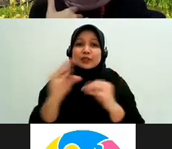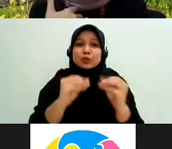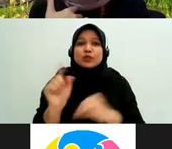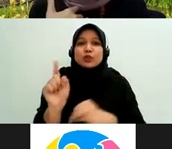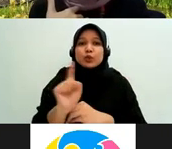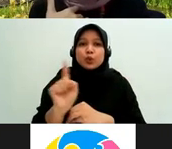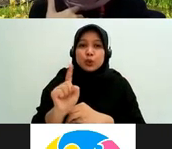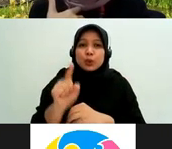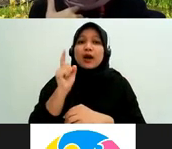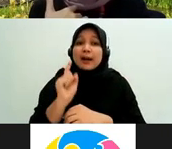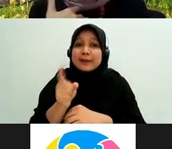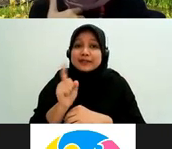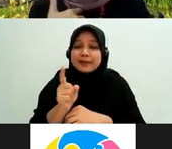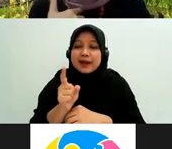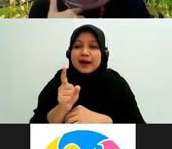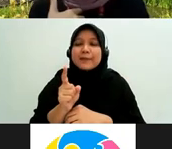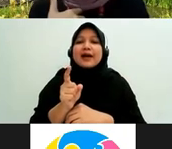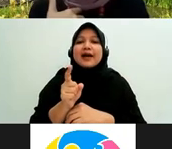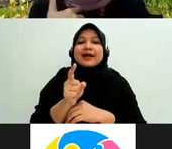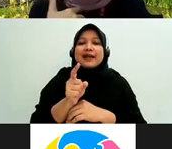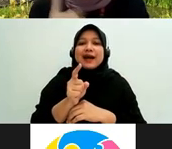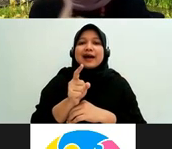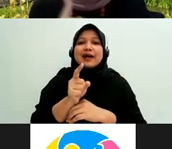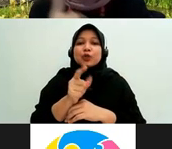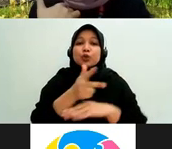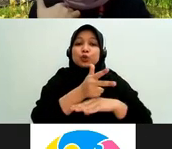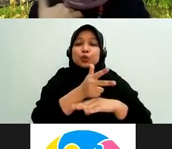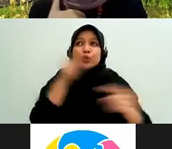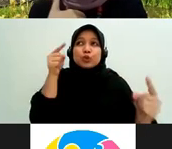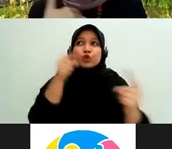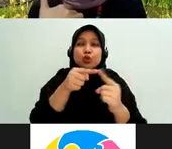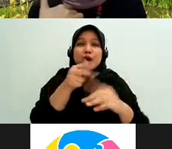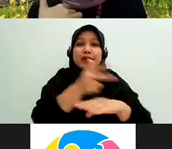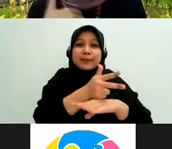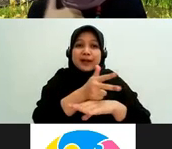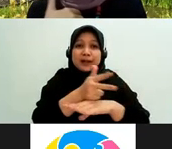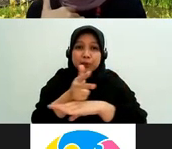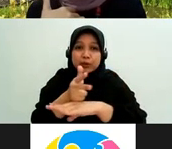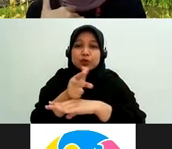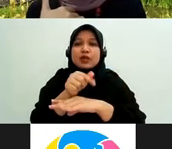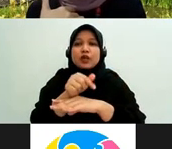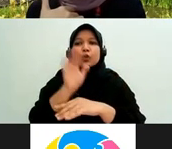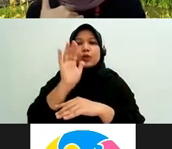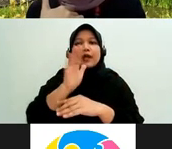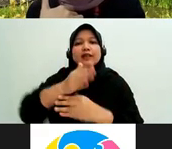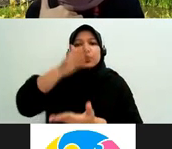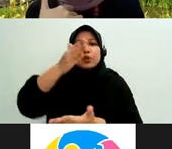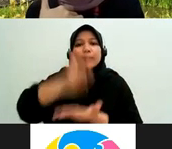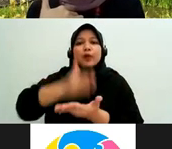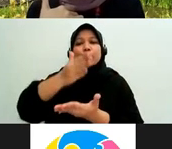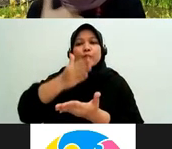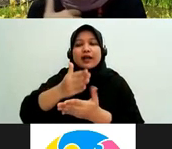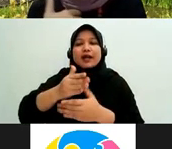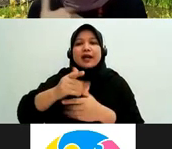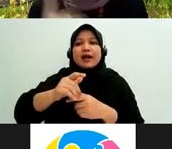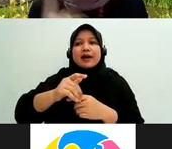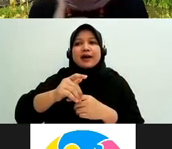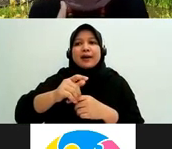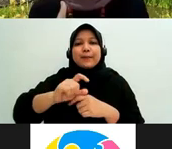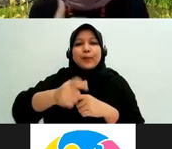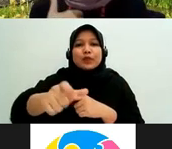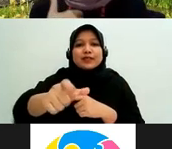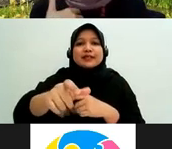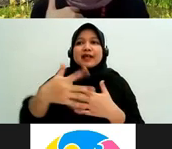tujuan peliputan ini menurut saya akan sangat menentukan proses dan teknik jurnalistik yang perlu